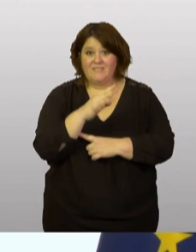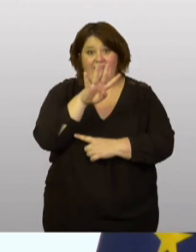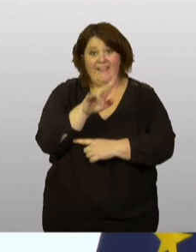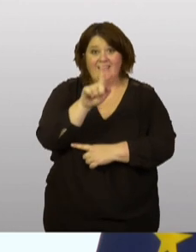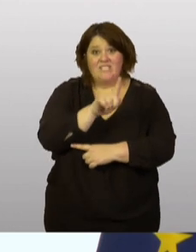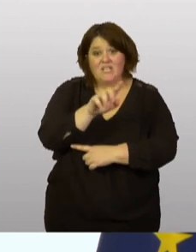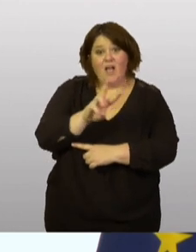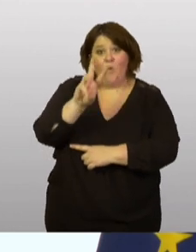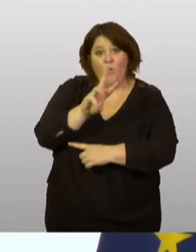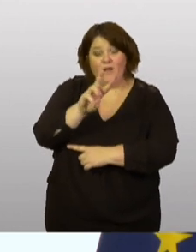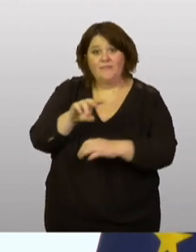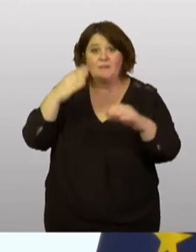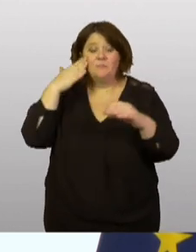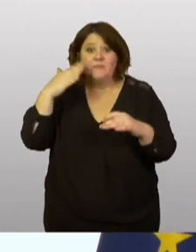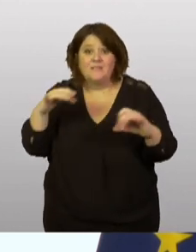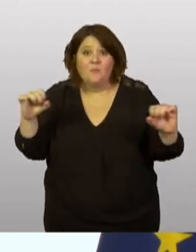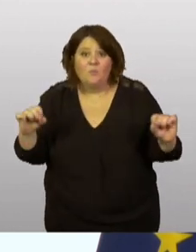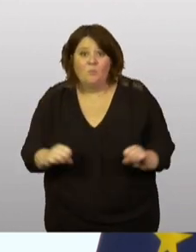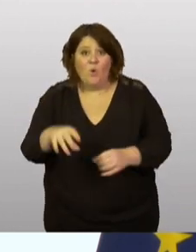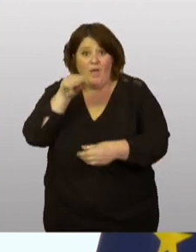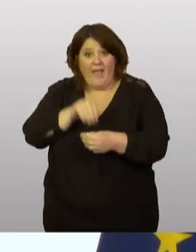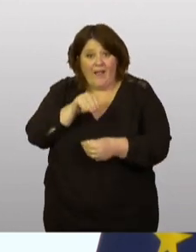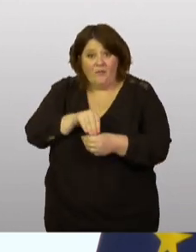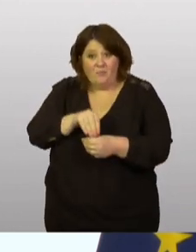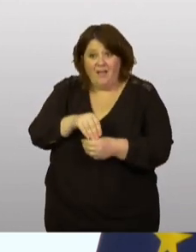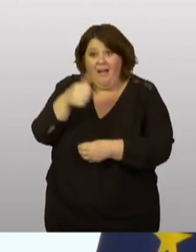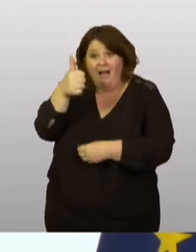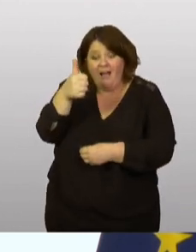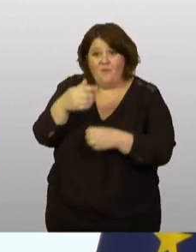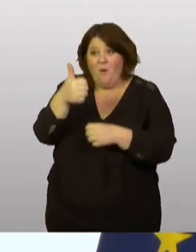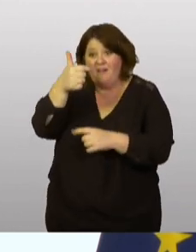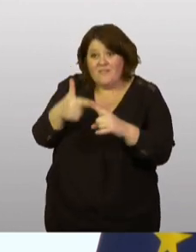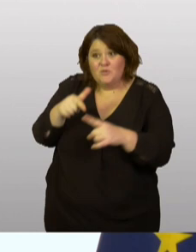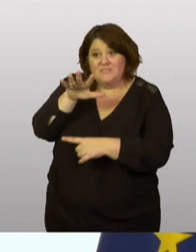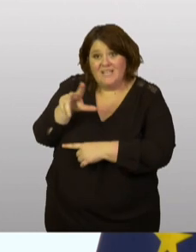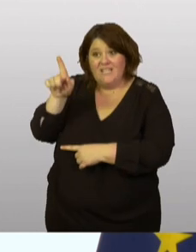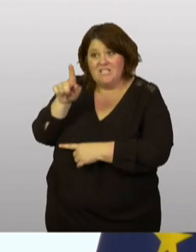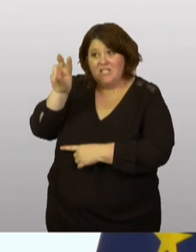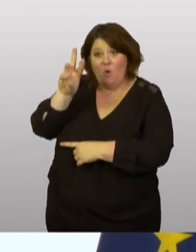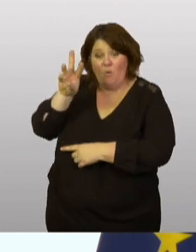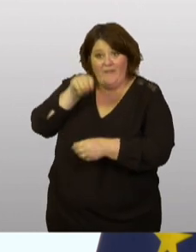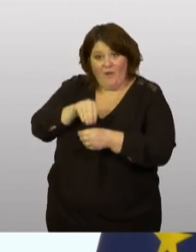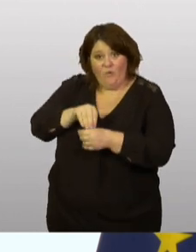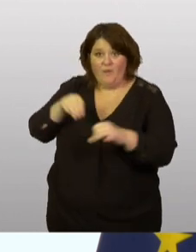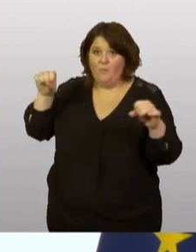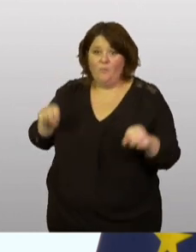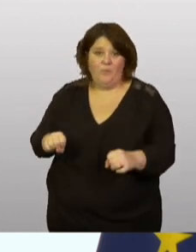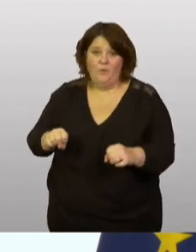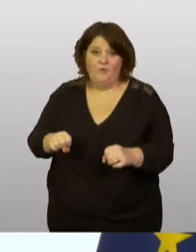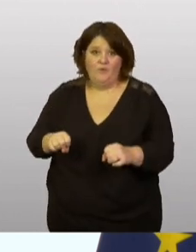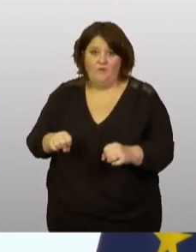Si on peut économiser au moins 1 ou 1,5 gigawatt,